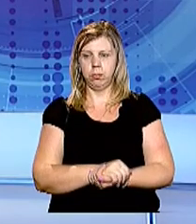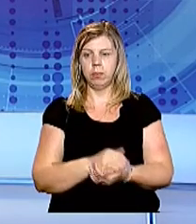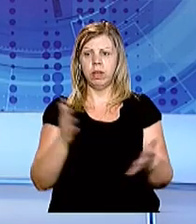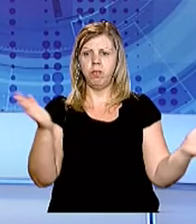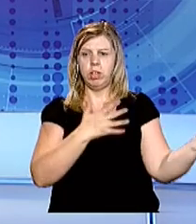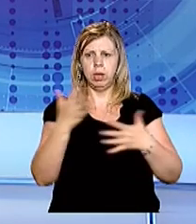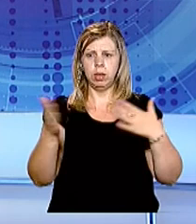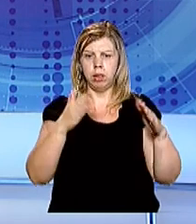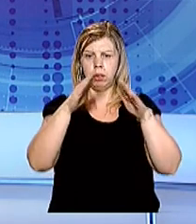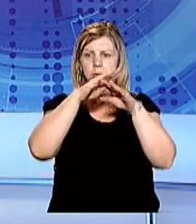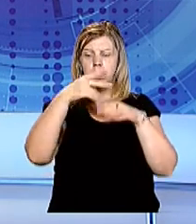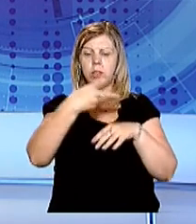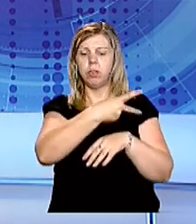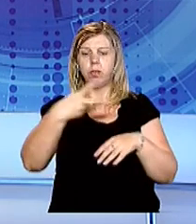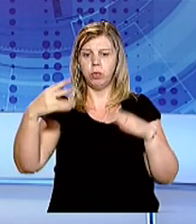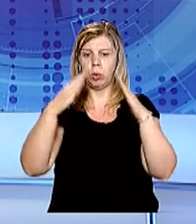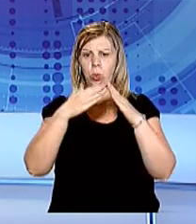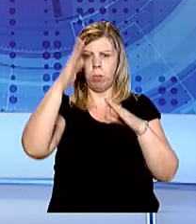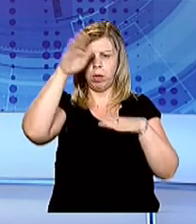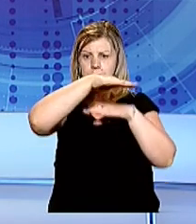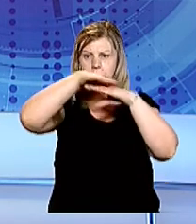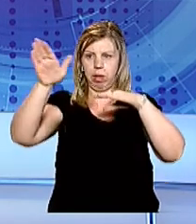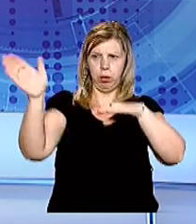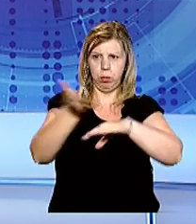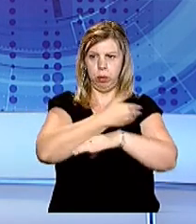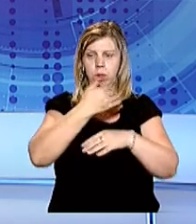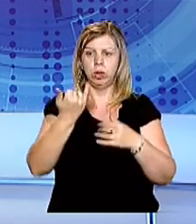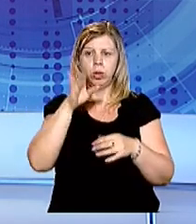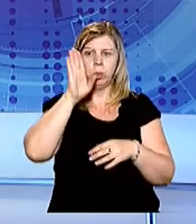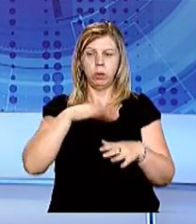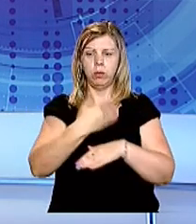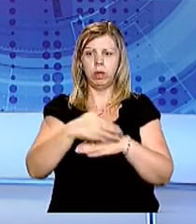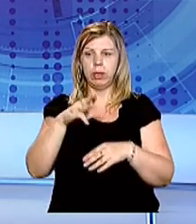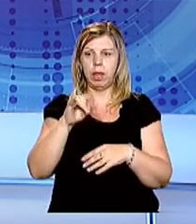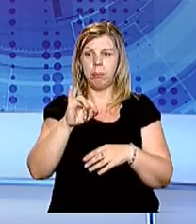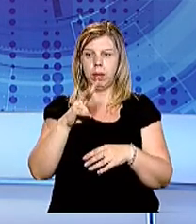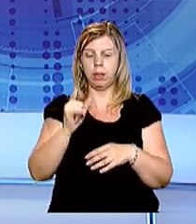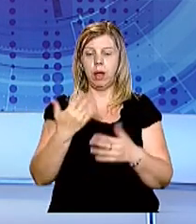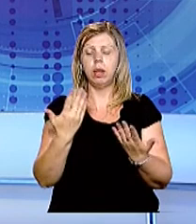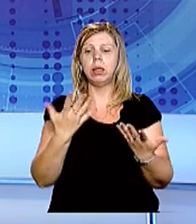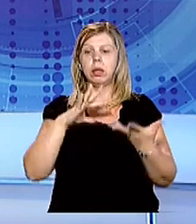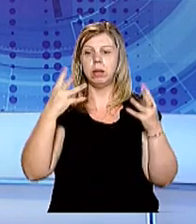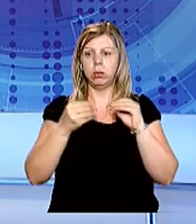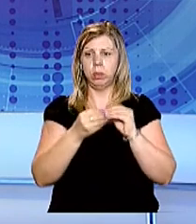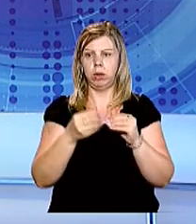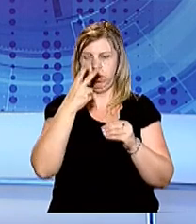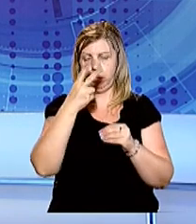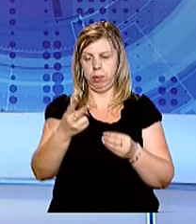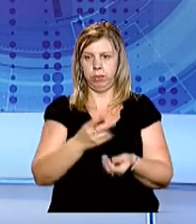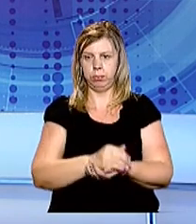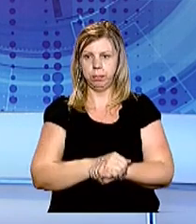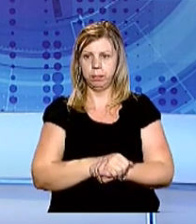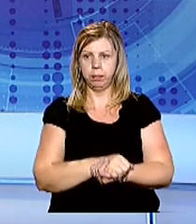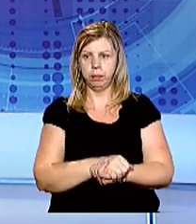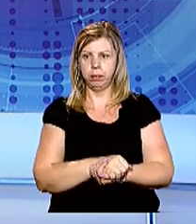Вітер зніс дах з двоповерхового будинку в Ужгороді. Сталося це сьогодні зранку на вулиці Тельмана. Які наслідки падіння даху бачила наша